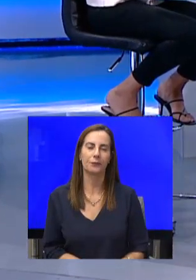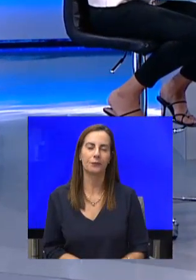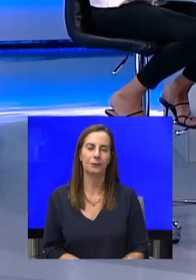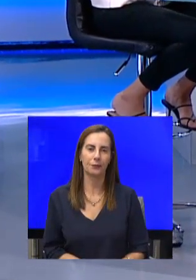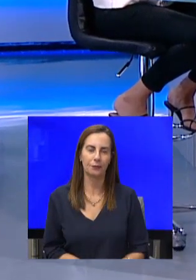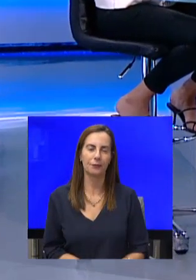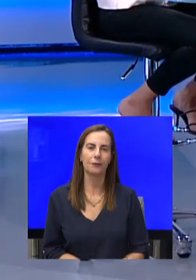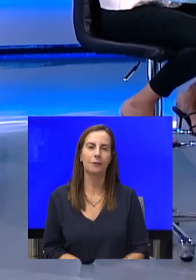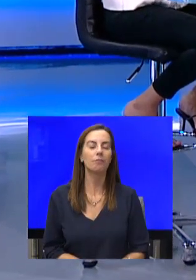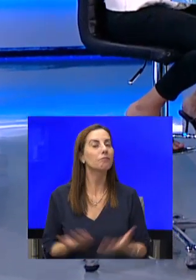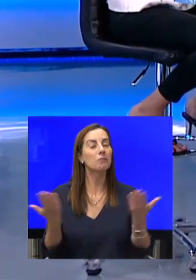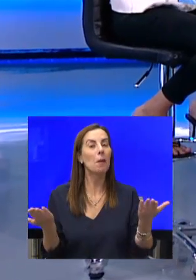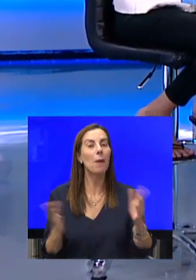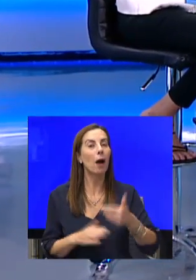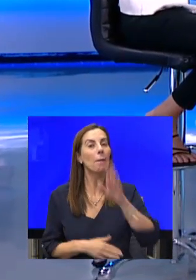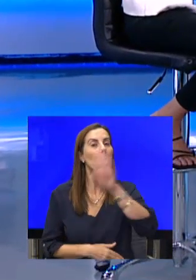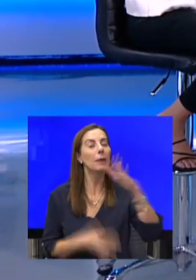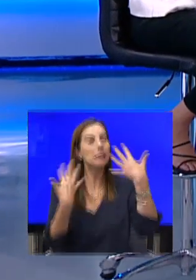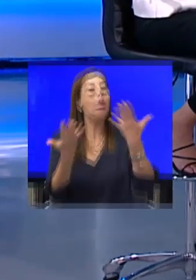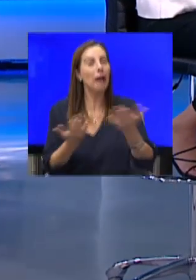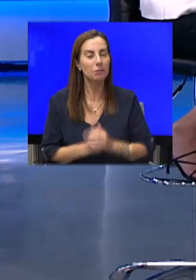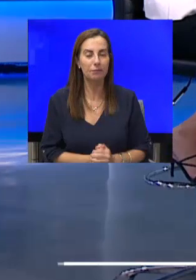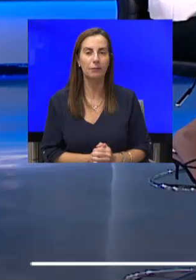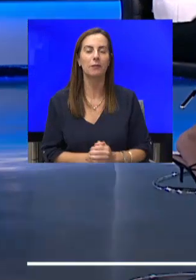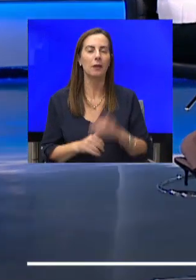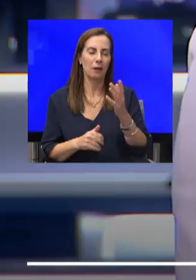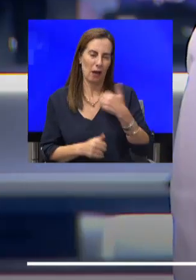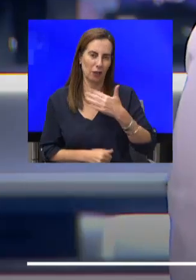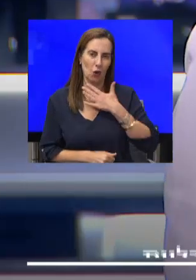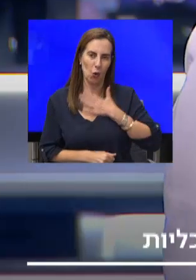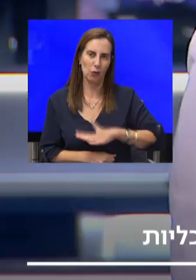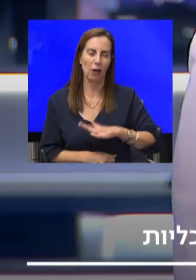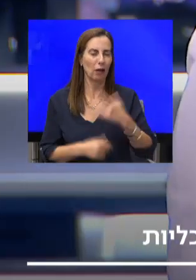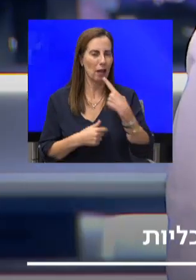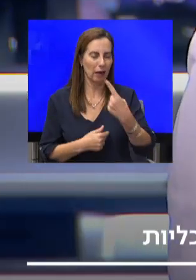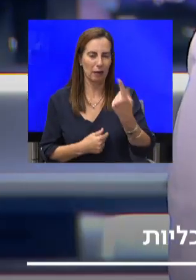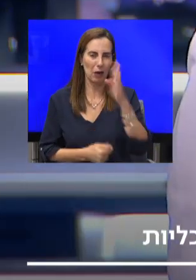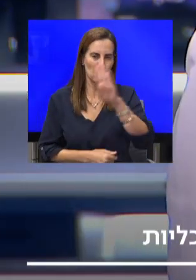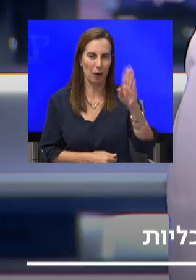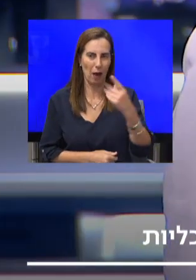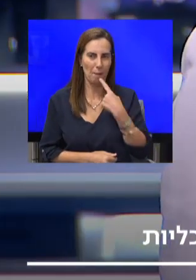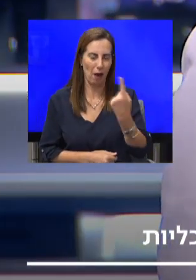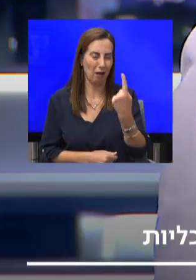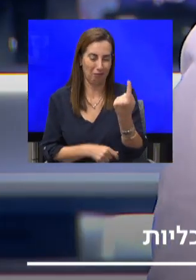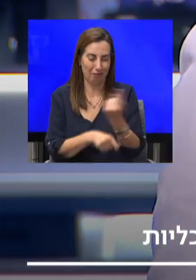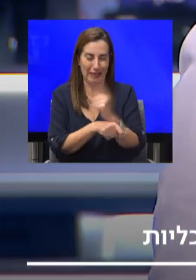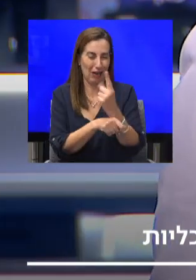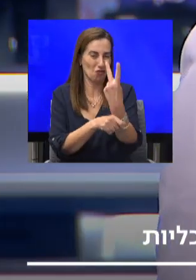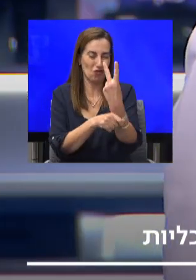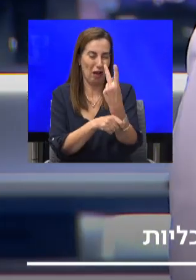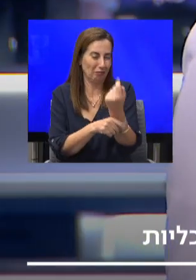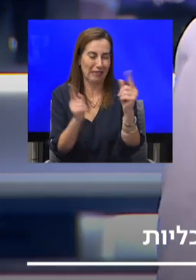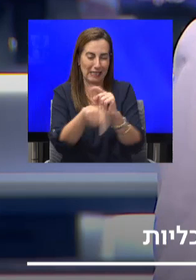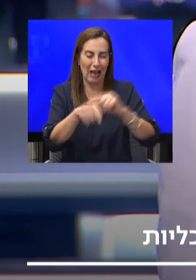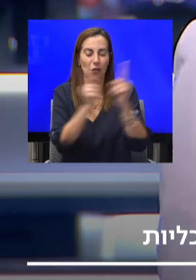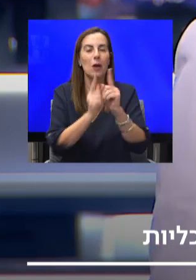מה ראש הממשלה סיפר שם? אז בוא באמת נוריד מהשולחן את מה שראש הממשלה אמר בדקה וחצי ממש בשתיים וחצי שניות. קודם כל נתניהו אמר